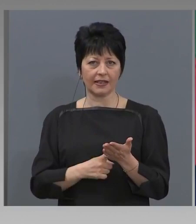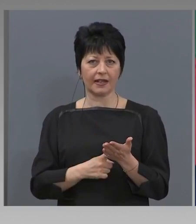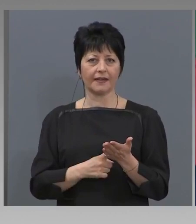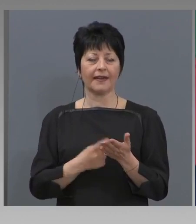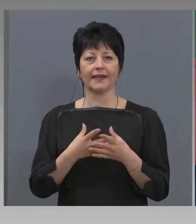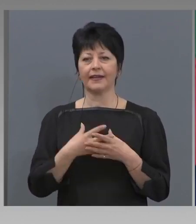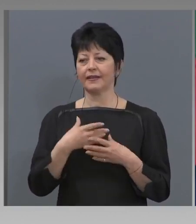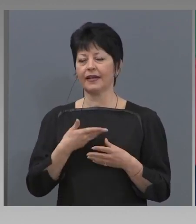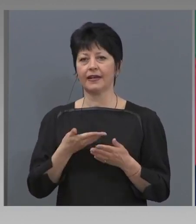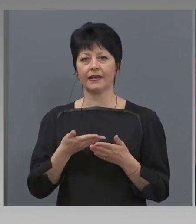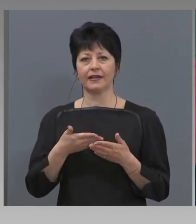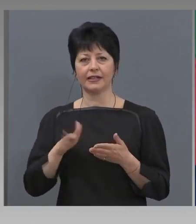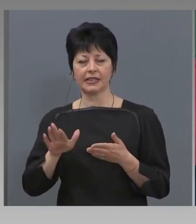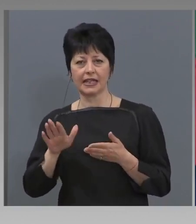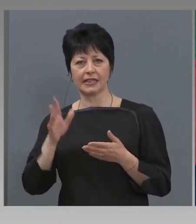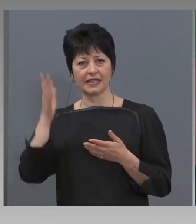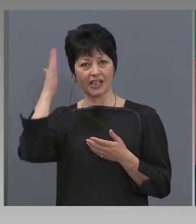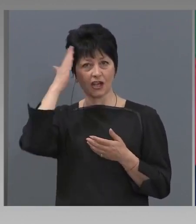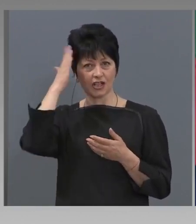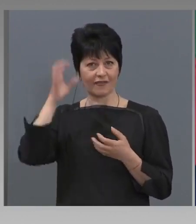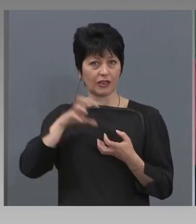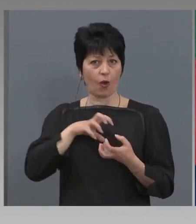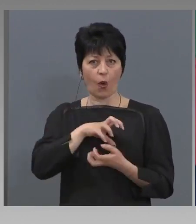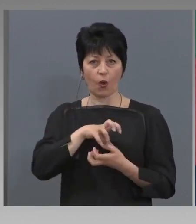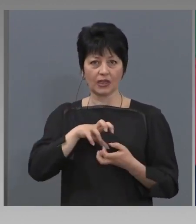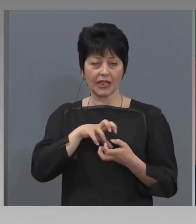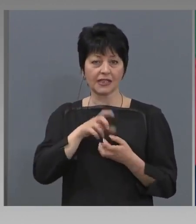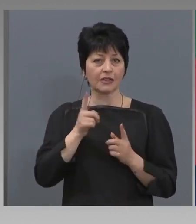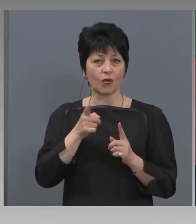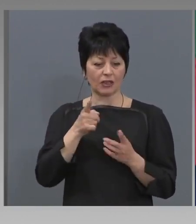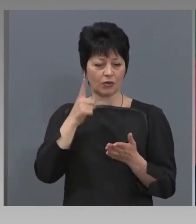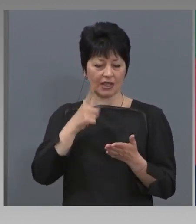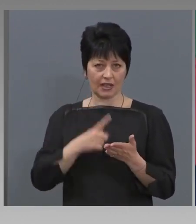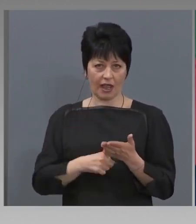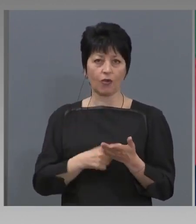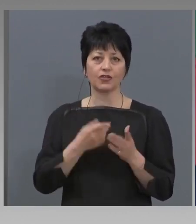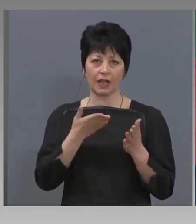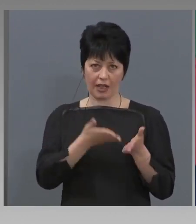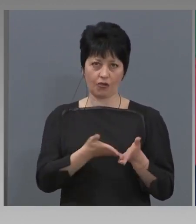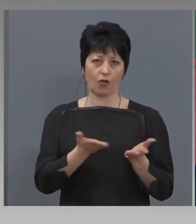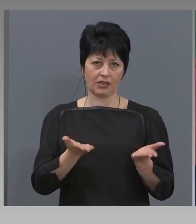излизането на държавата от кризата, когато това се наложи, е този.